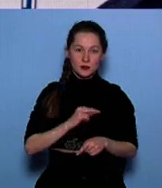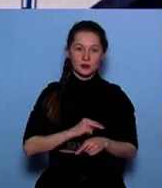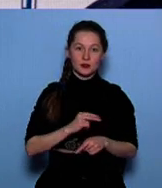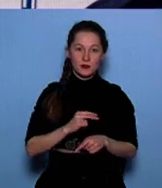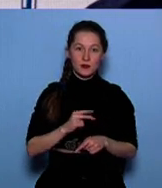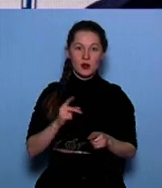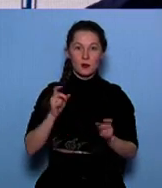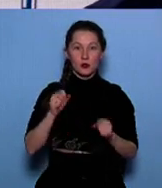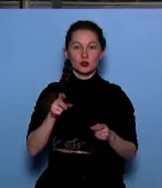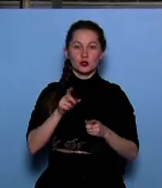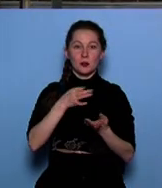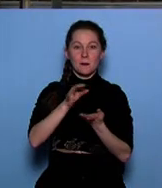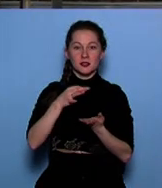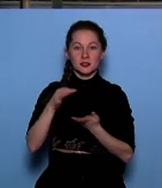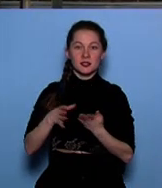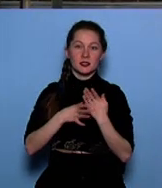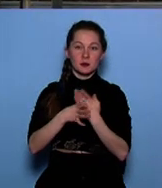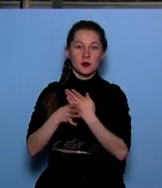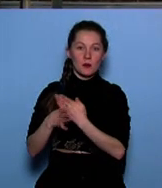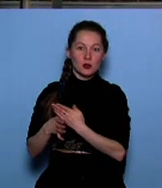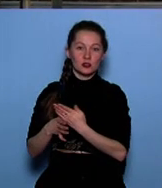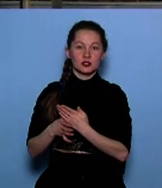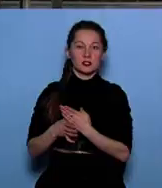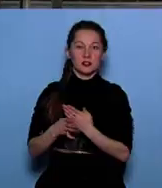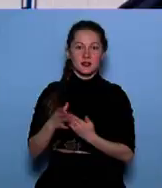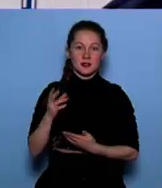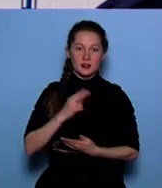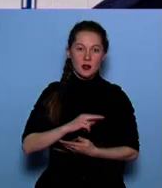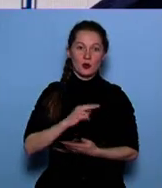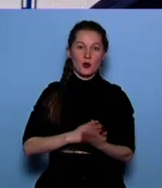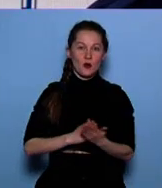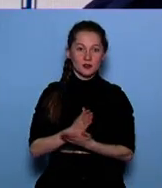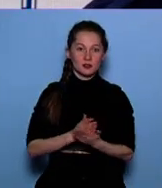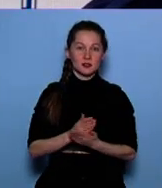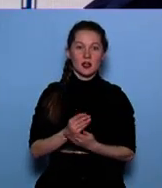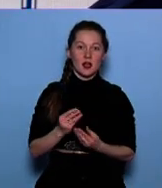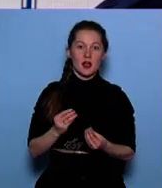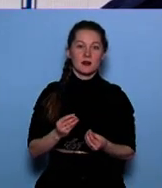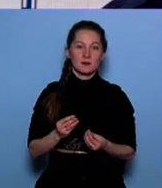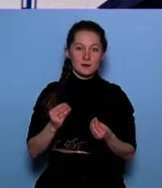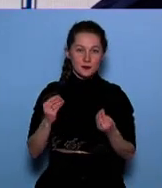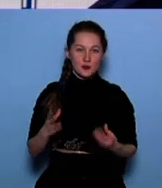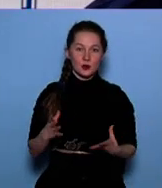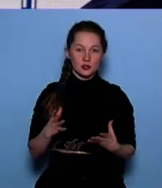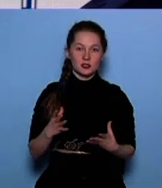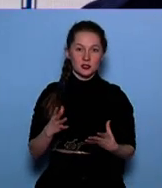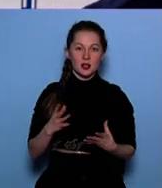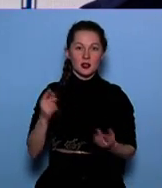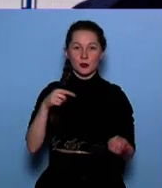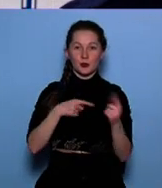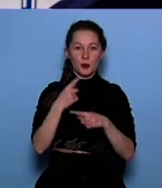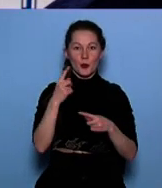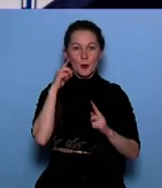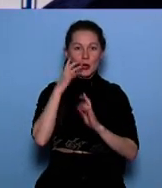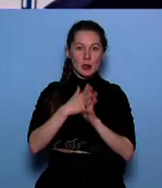-то подсказать можно, помочь можно. В работе помогают. Проще обращение, полуслова друг к другу понимаем,